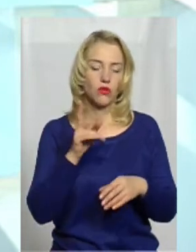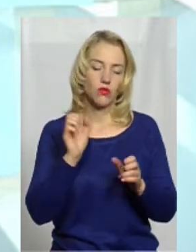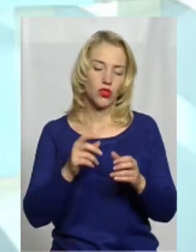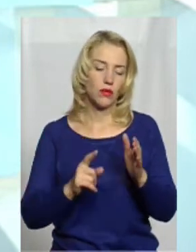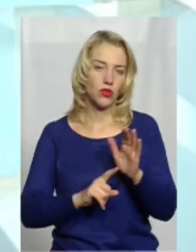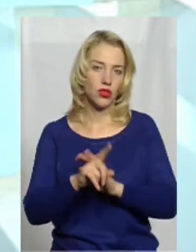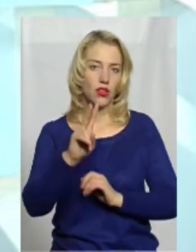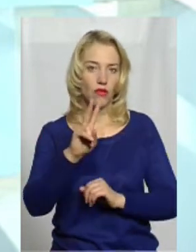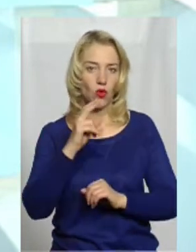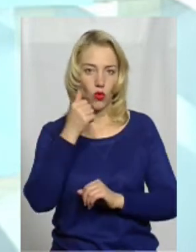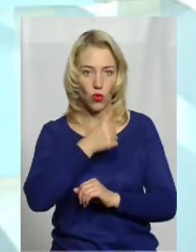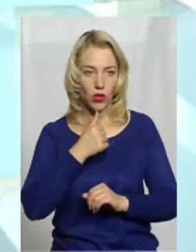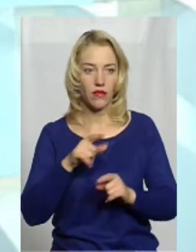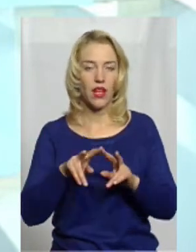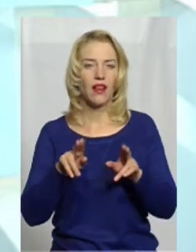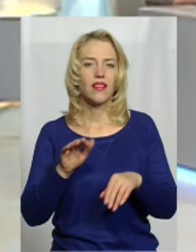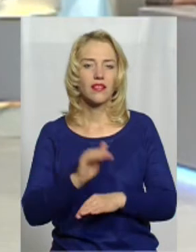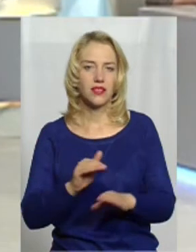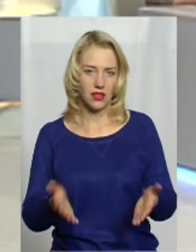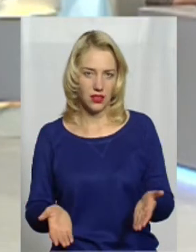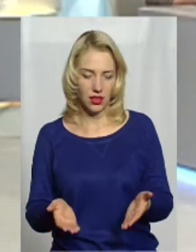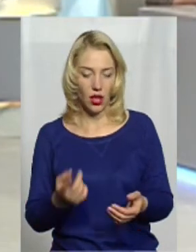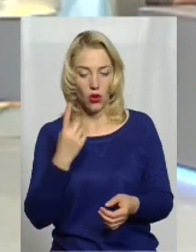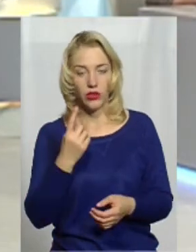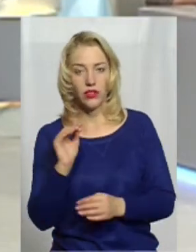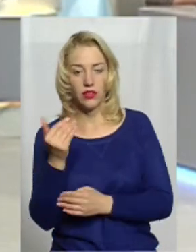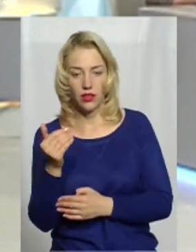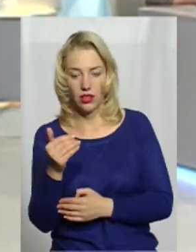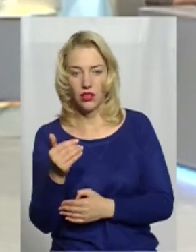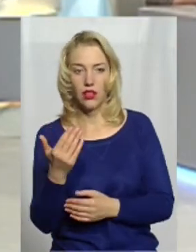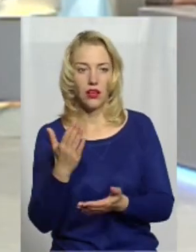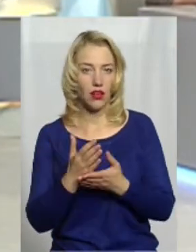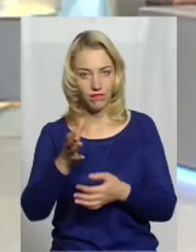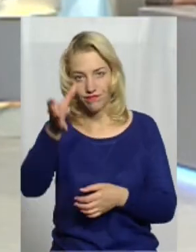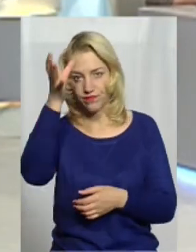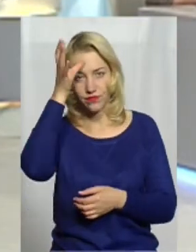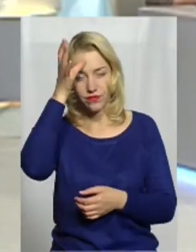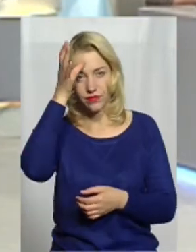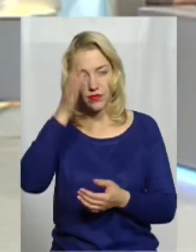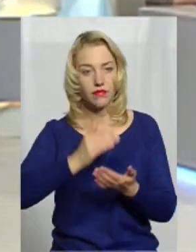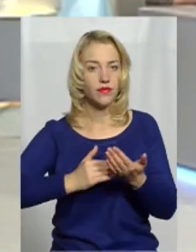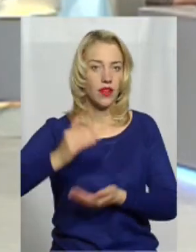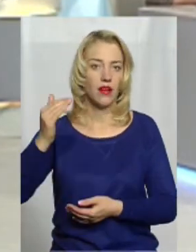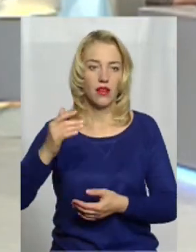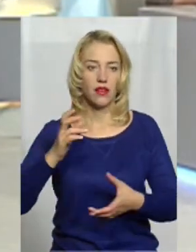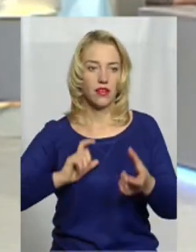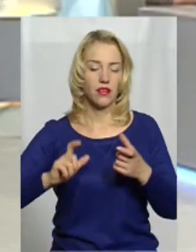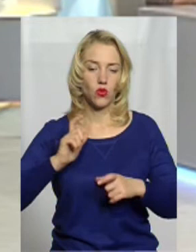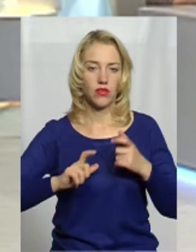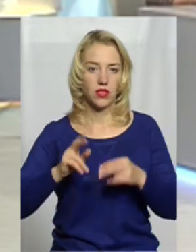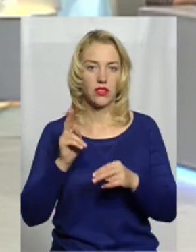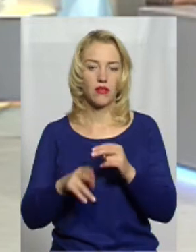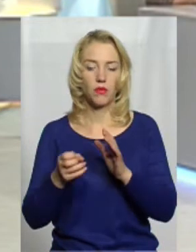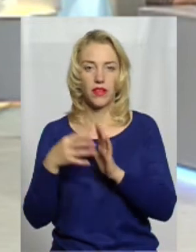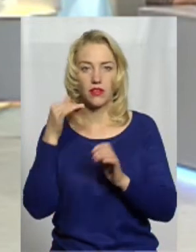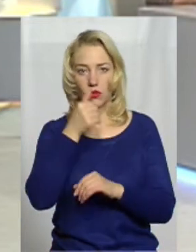років. Це саме, як і діти. Одній дитині є вундеркінди, які в нас закінчують університети в 15 років.